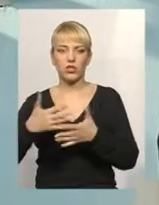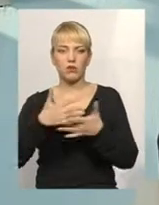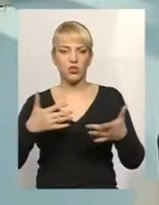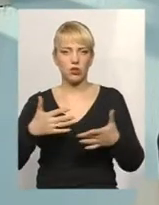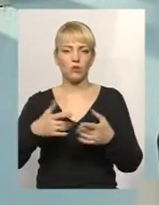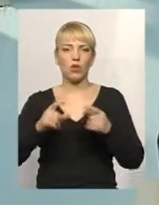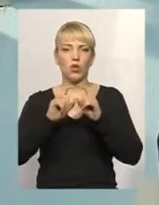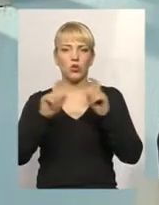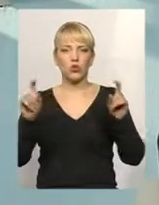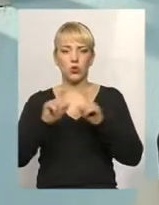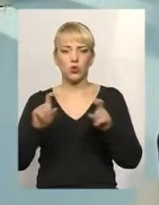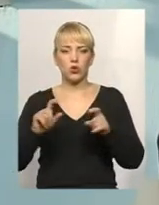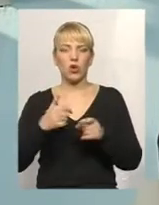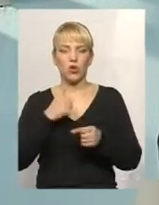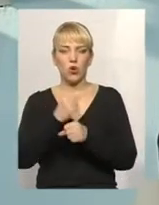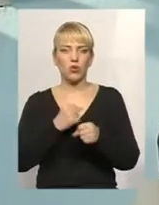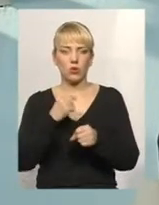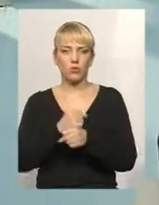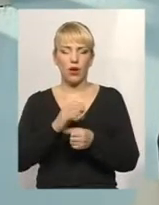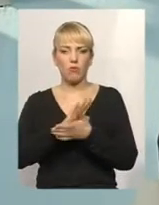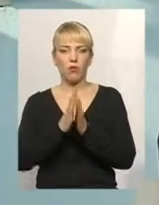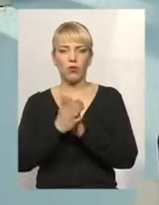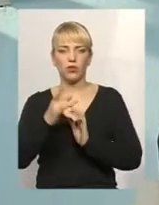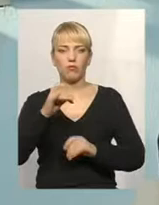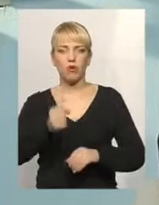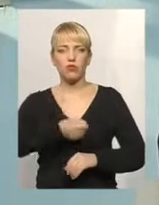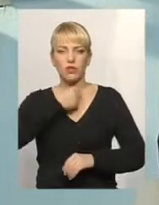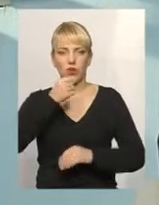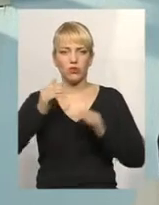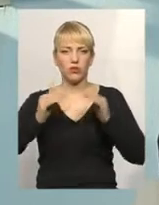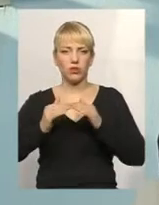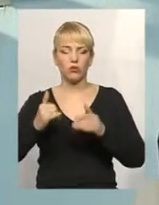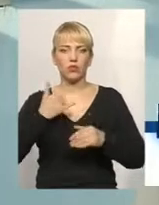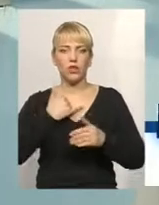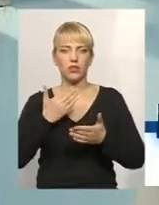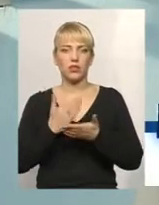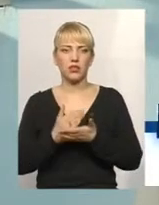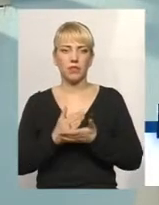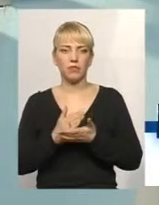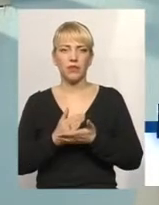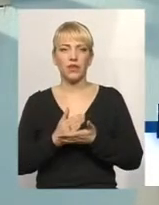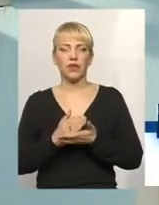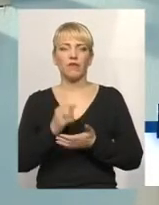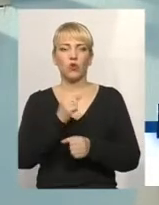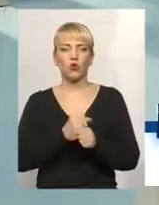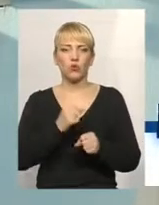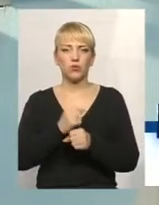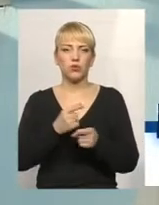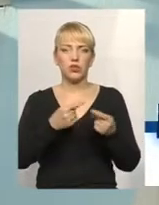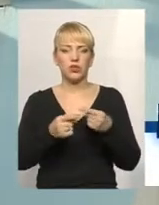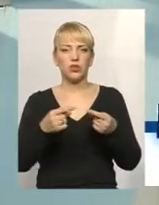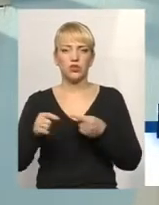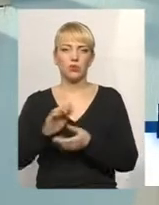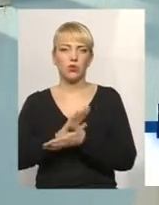розробляємо положення про старшого будинку. Окрім положення про старшого будинку, в нас існує в розробці і інші